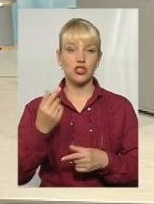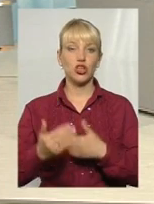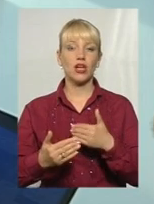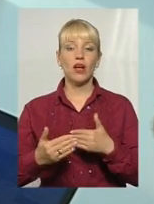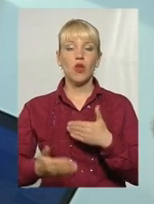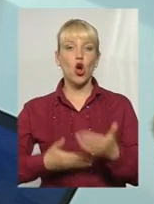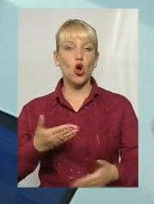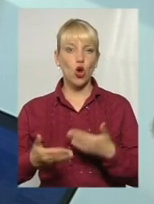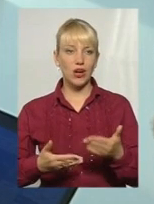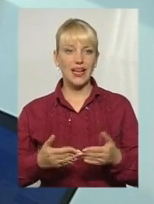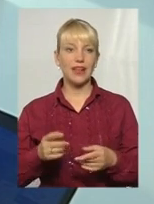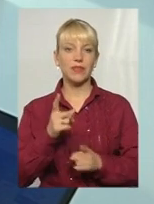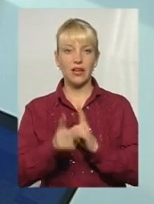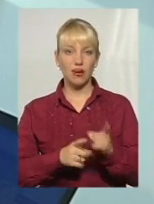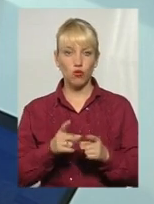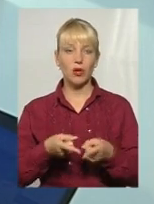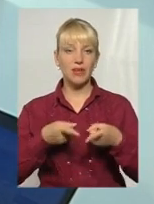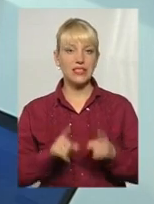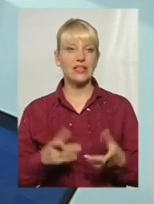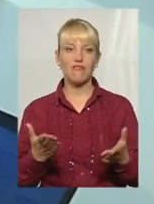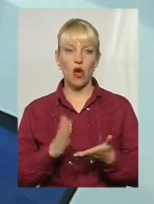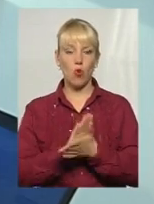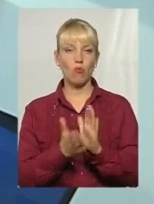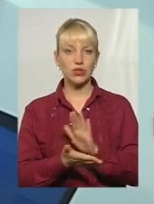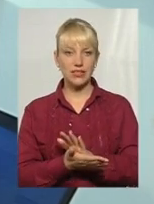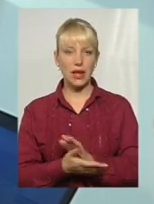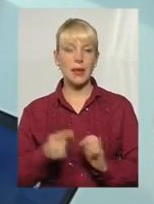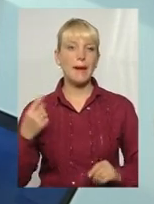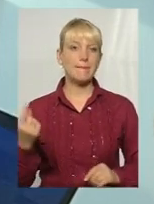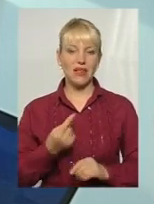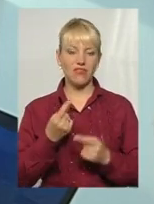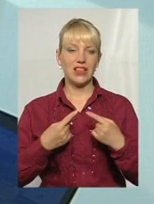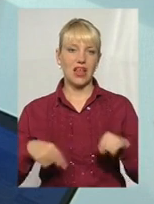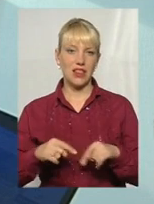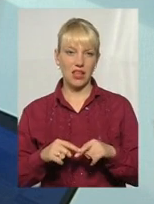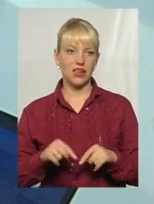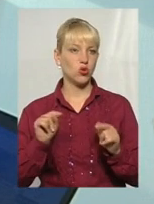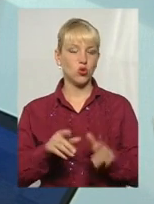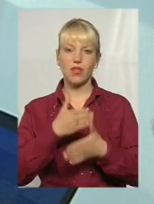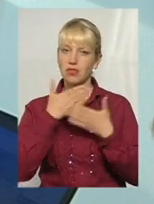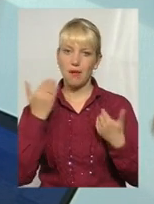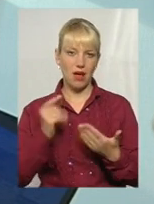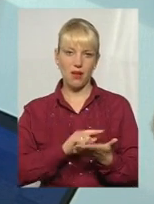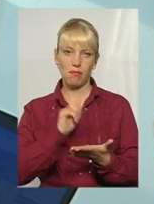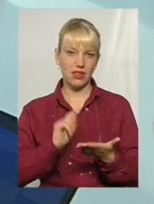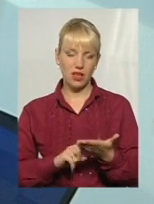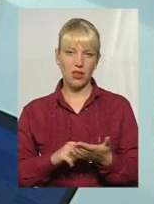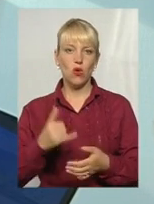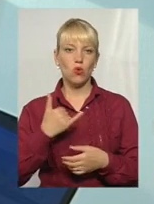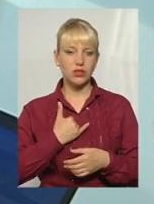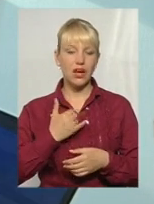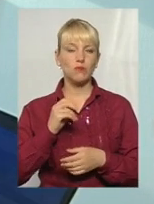і дійсно в якому стані сьогодні первинна ламка, тут немає питань. В нас по